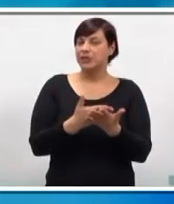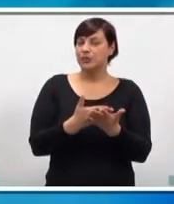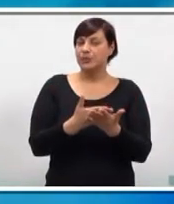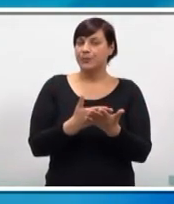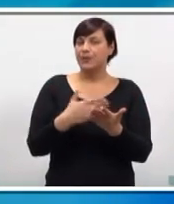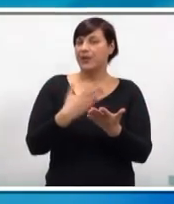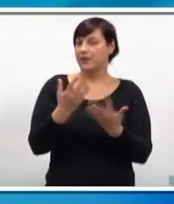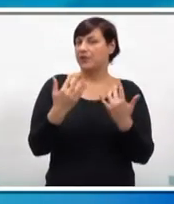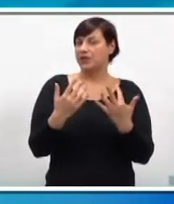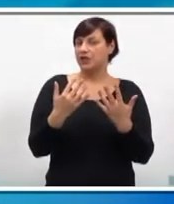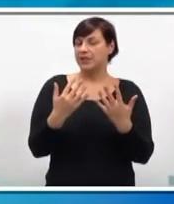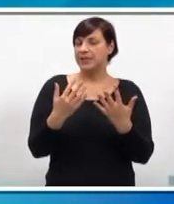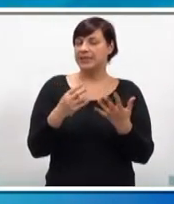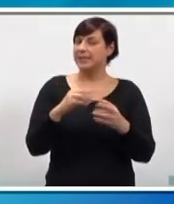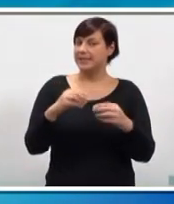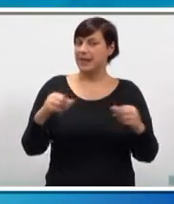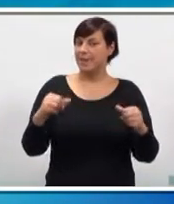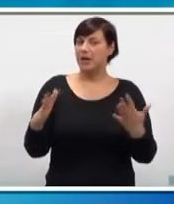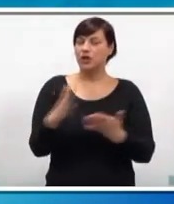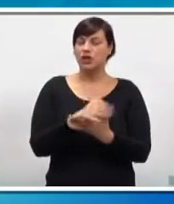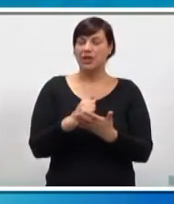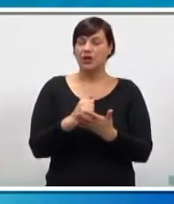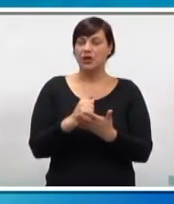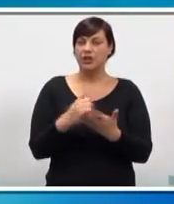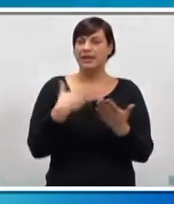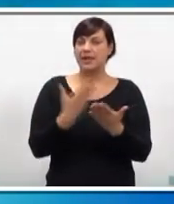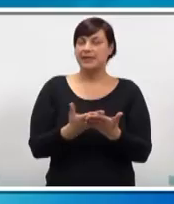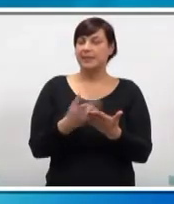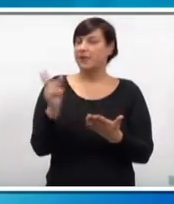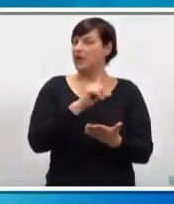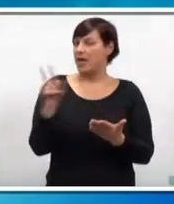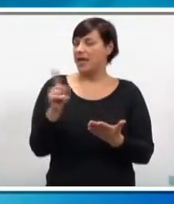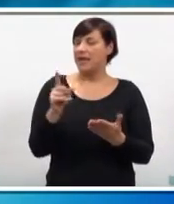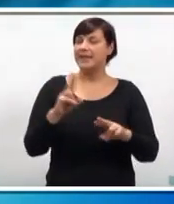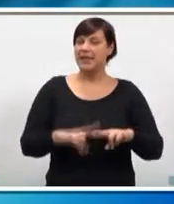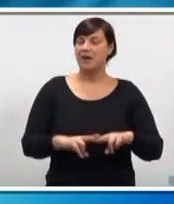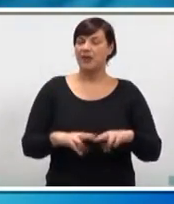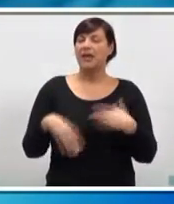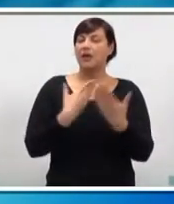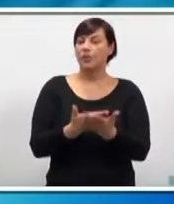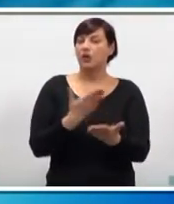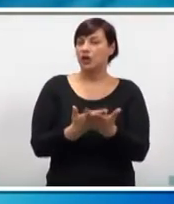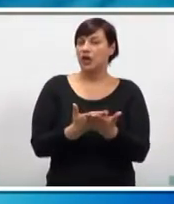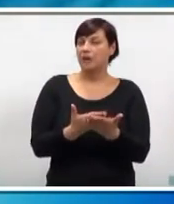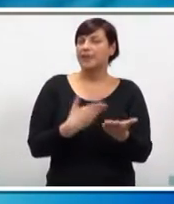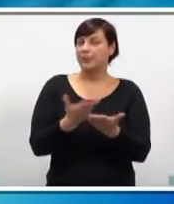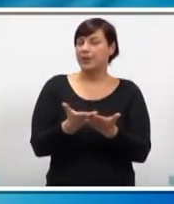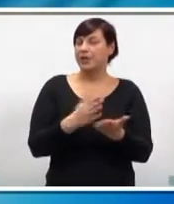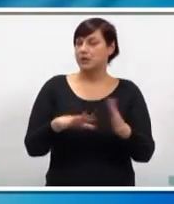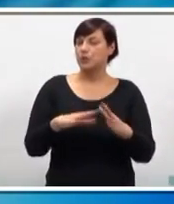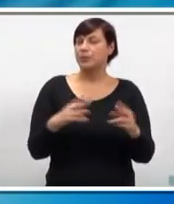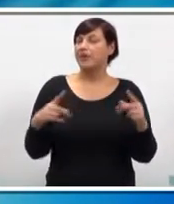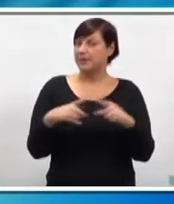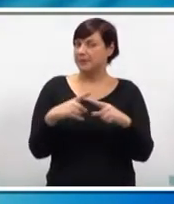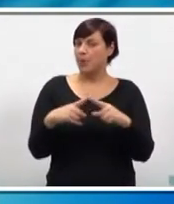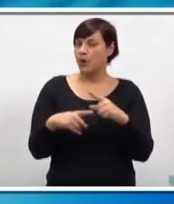u kojoj navodite čestice zemlje koje ćete koristiti, je zapravo potpuno nelegalan. Kako bi to dokazali, srđevzi su pokrenuli upravni